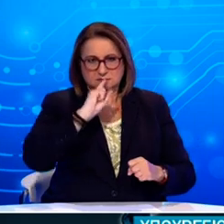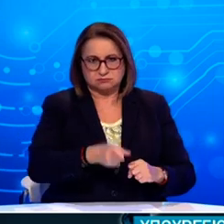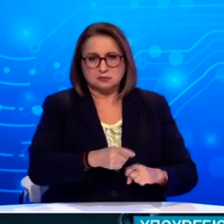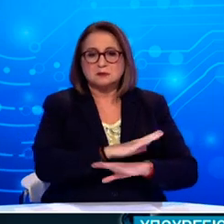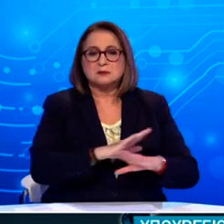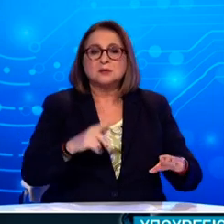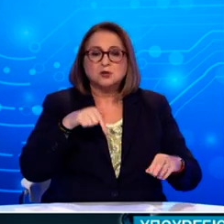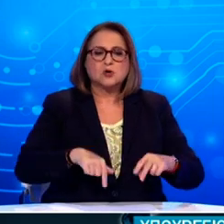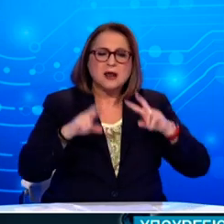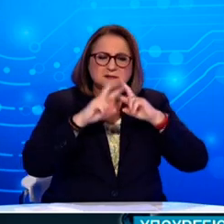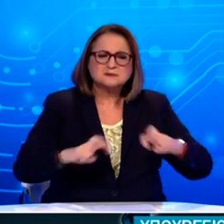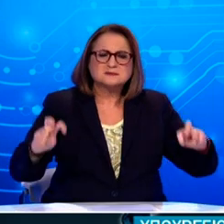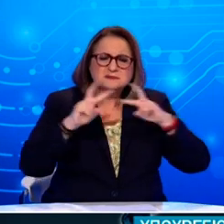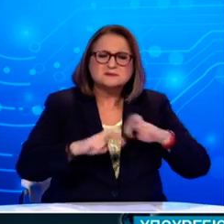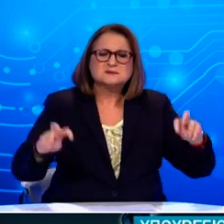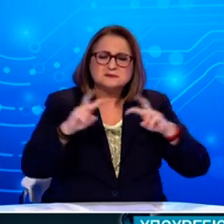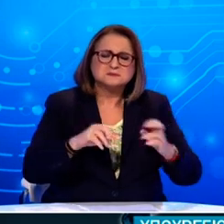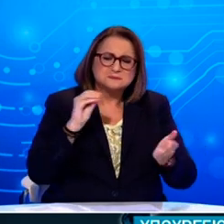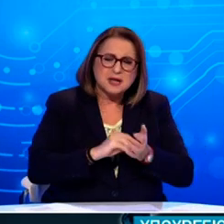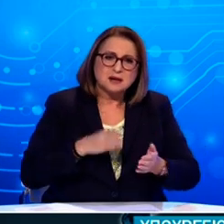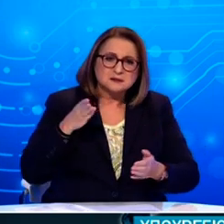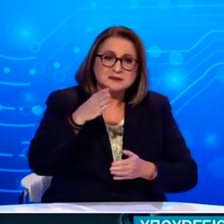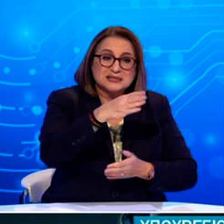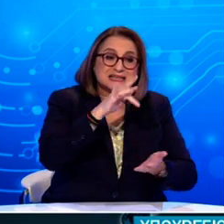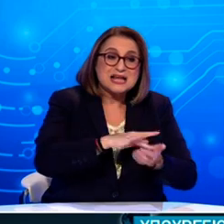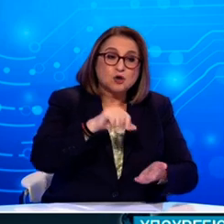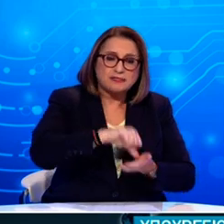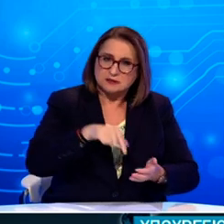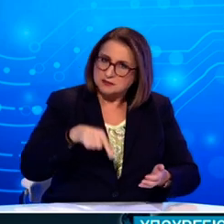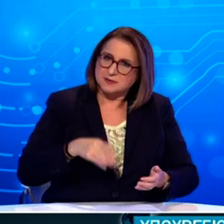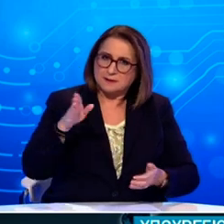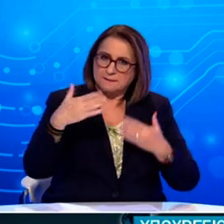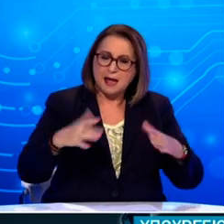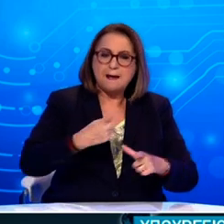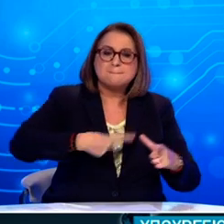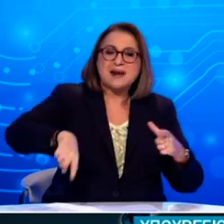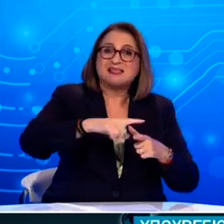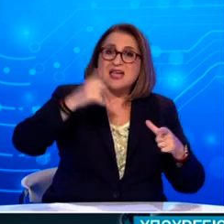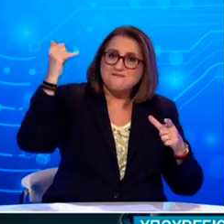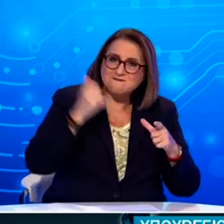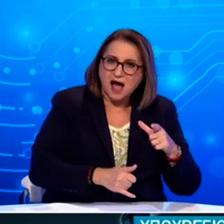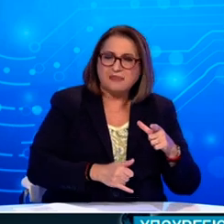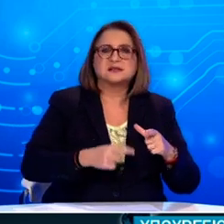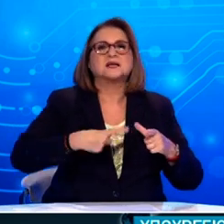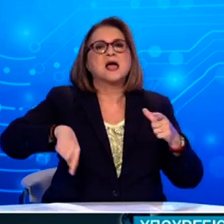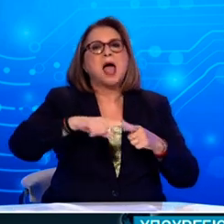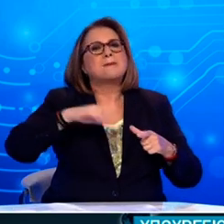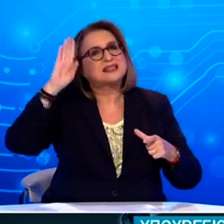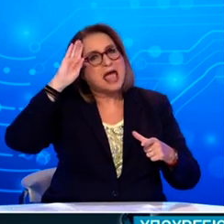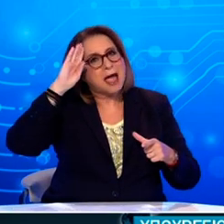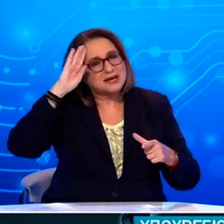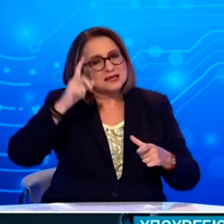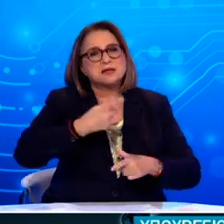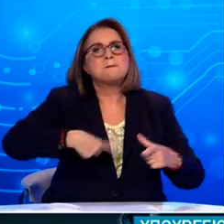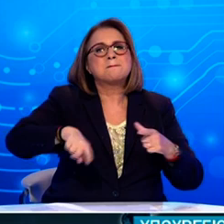ΕΟΔΗ θα συνεχίσει καθημερινά τις παρεμβάσεις στο κέντρο της Αθήνας. Και συγκεκριμένα σήμερα στην πλατεία Βάθης Αμερικής και η πλατεία Κυψέλης. Στην πλατεία Κυψέλης είχαν